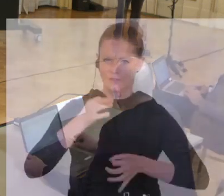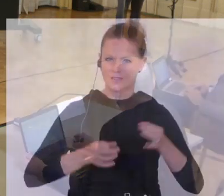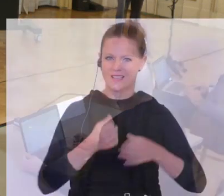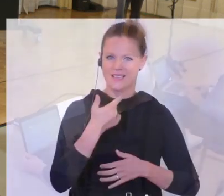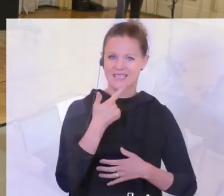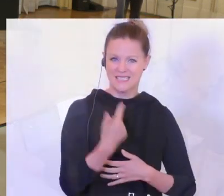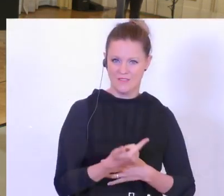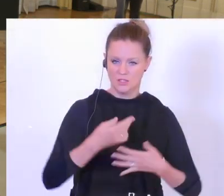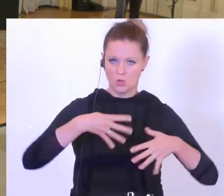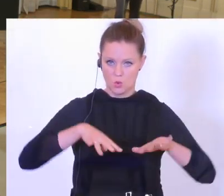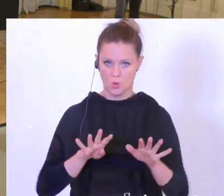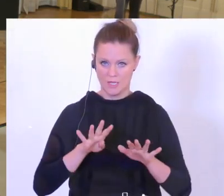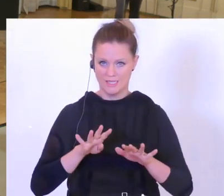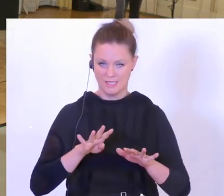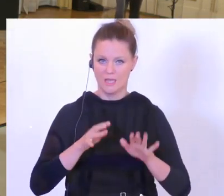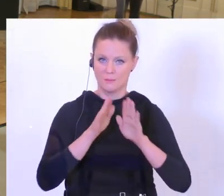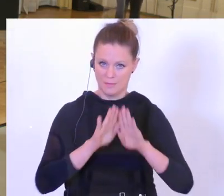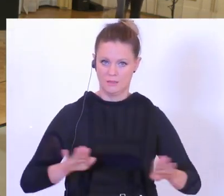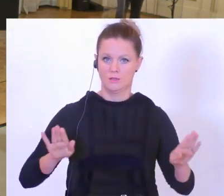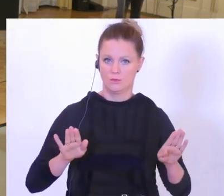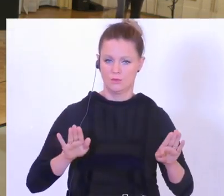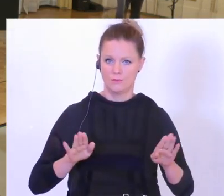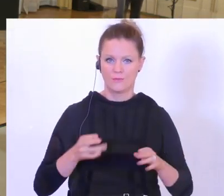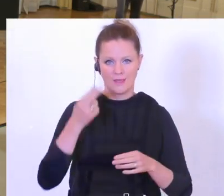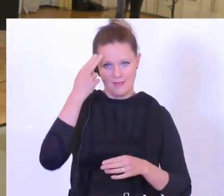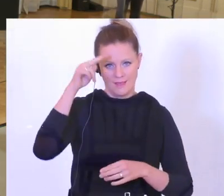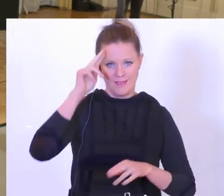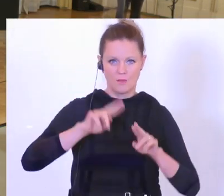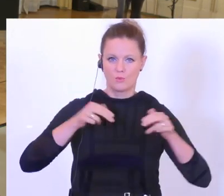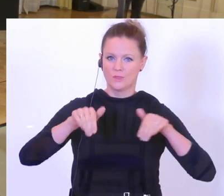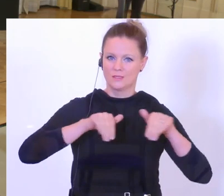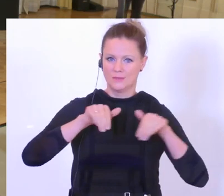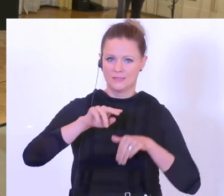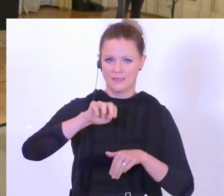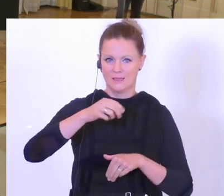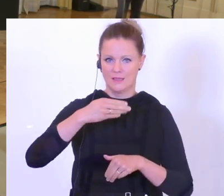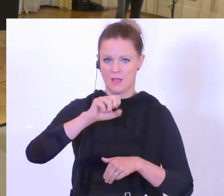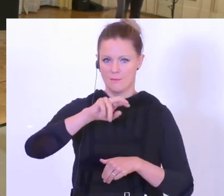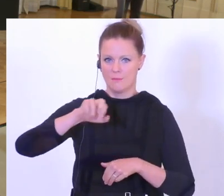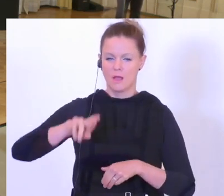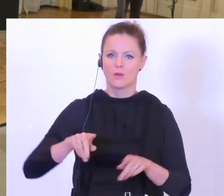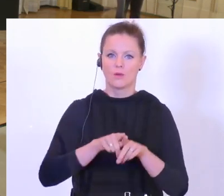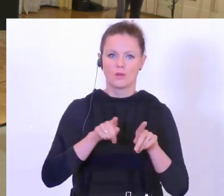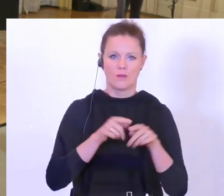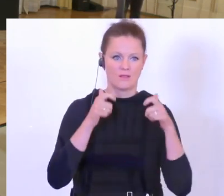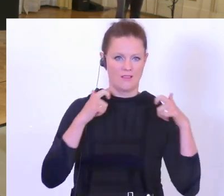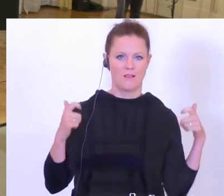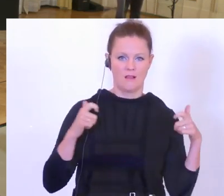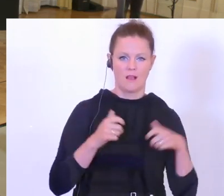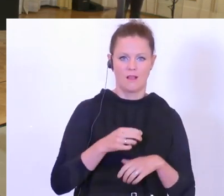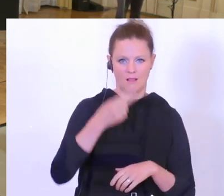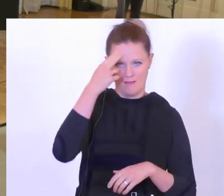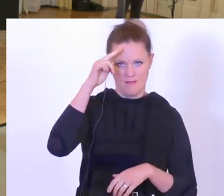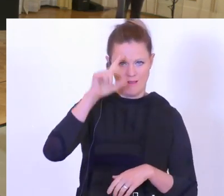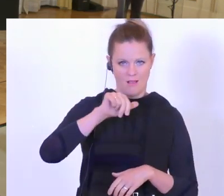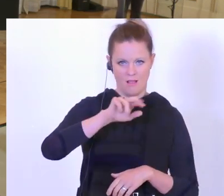mit Bundesminister Karl Nehammer und Generaldirektor für die öffentliche Sicherheit, General Franz Lang. Ich